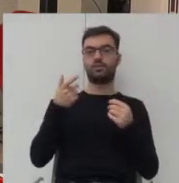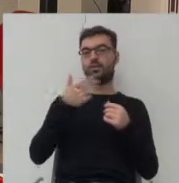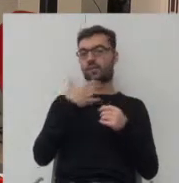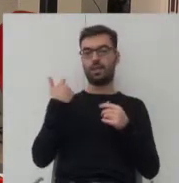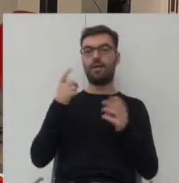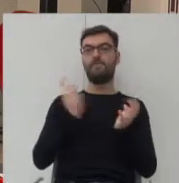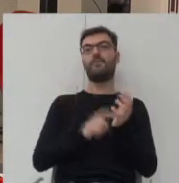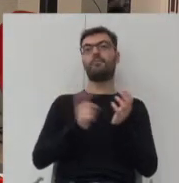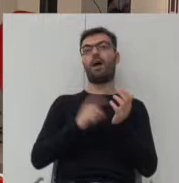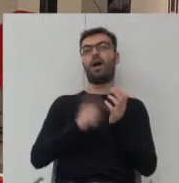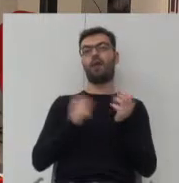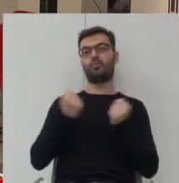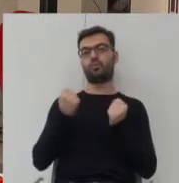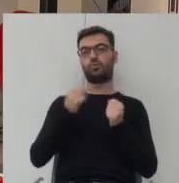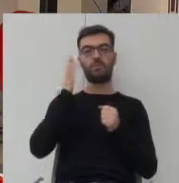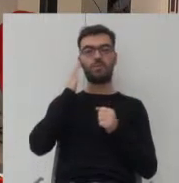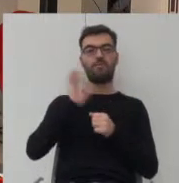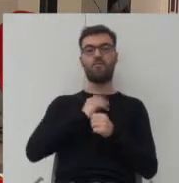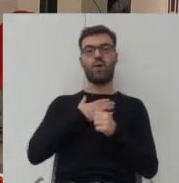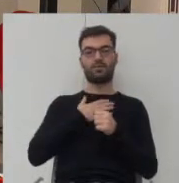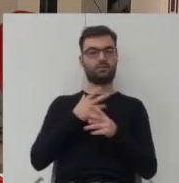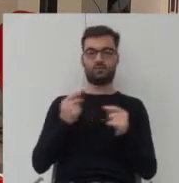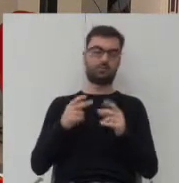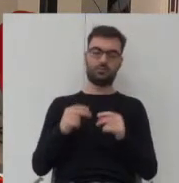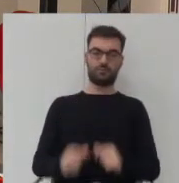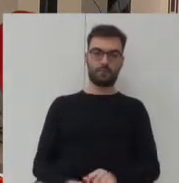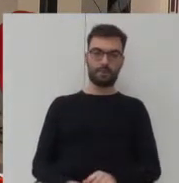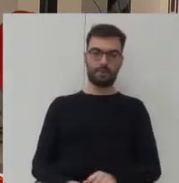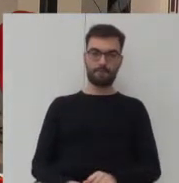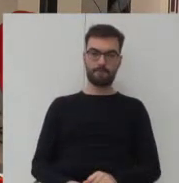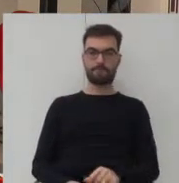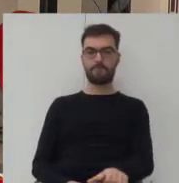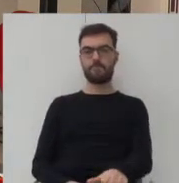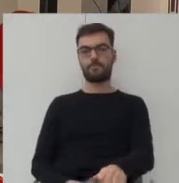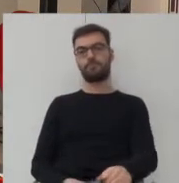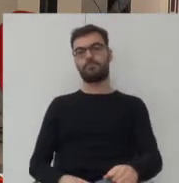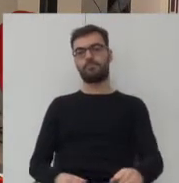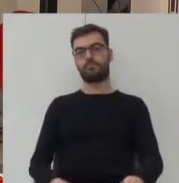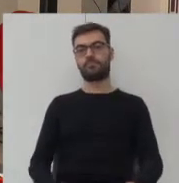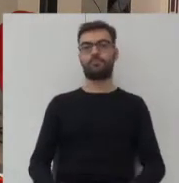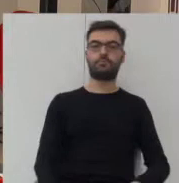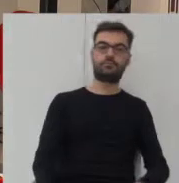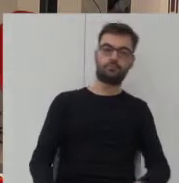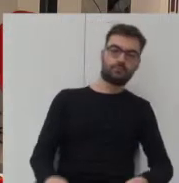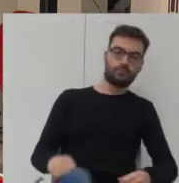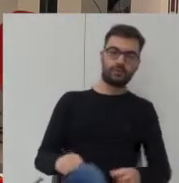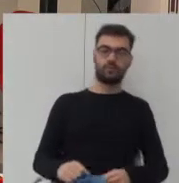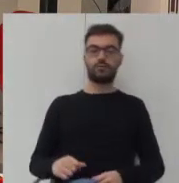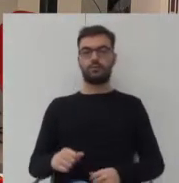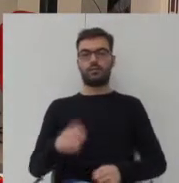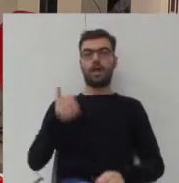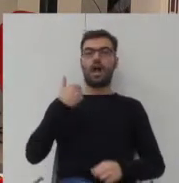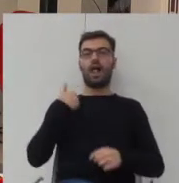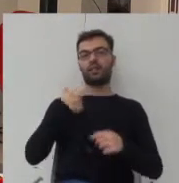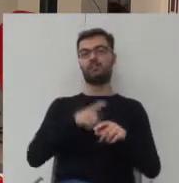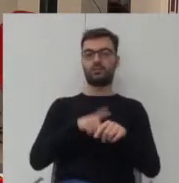roszczeń jakby do własności tych domów w Anglii były jeszcze bogatsze te różne systemy nie